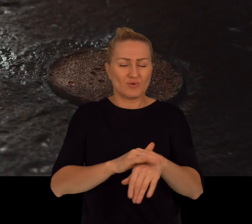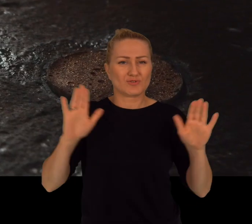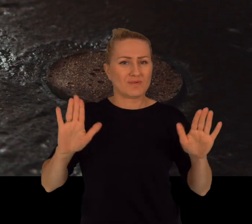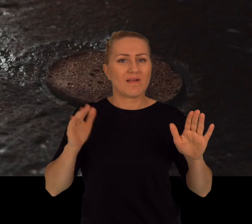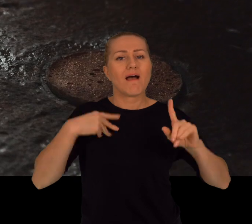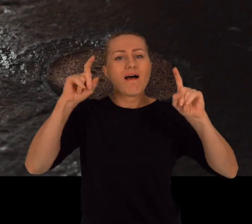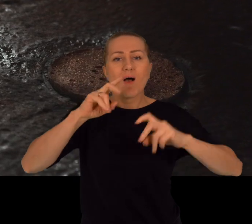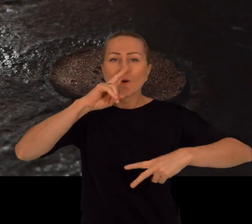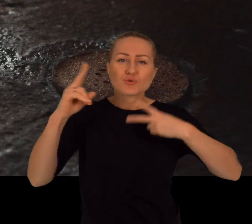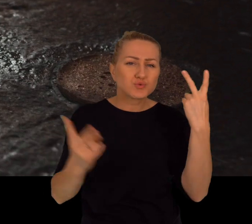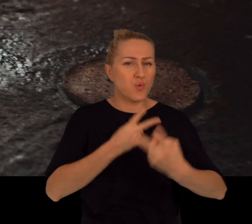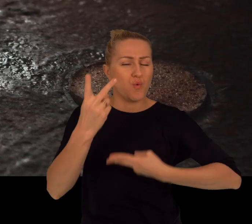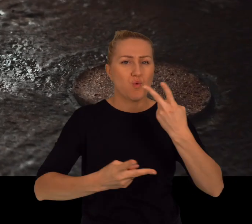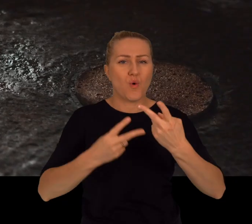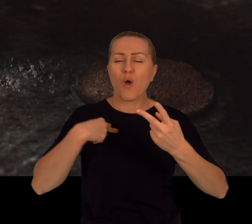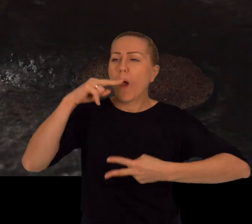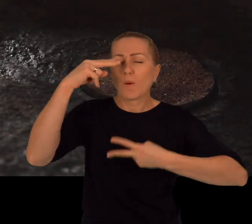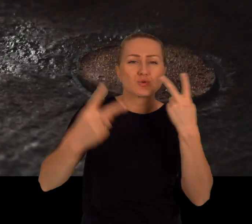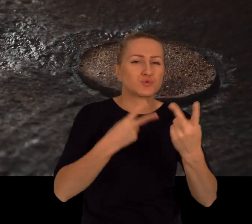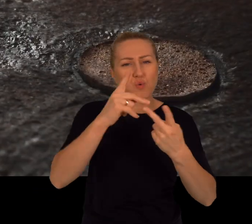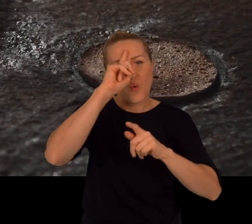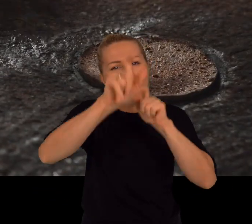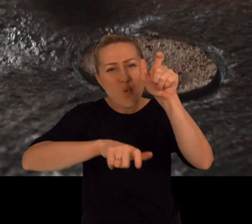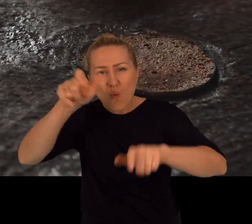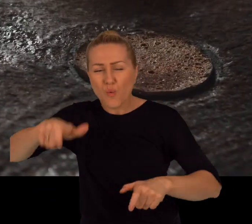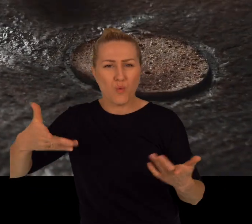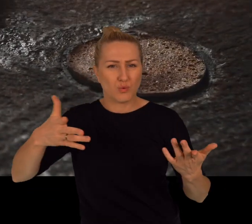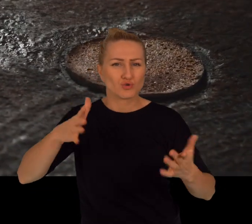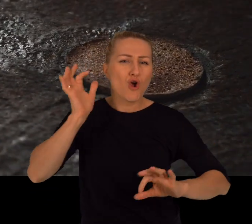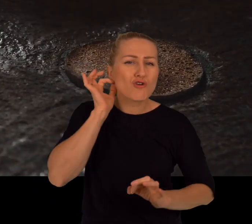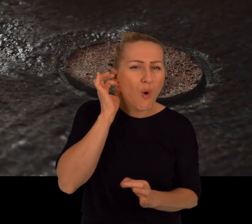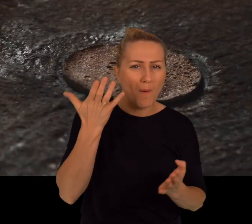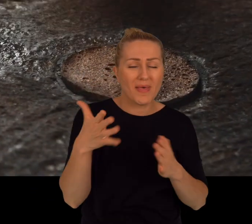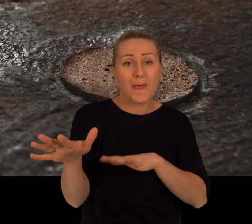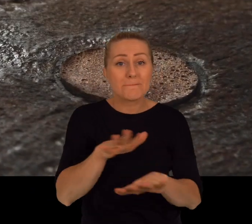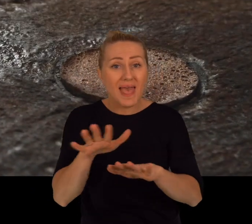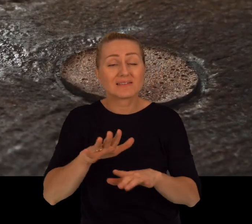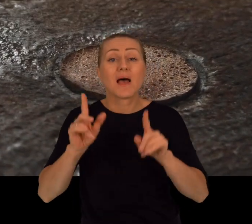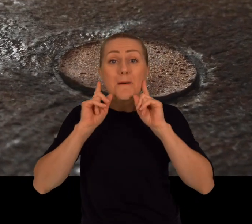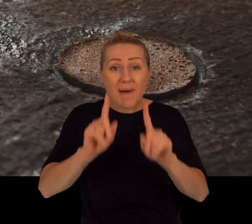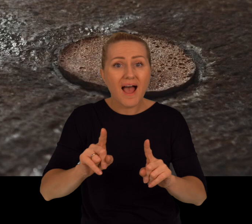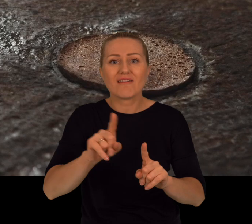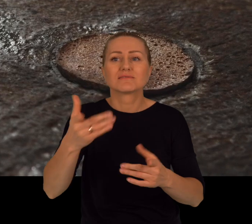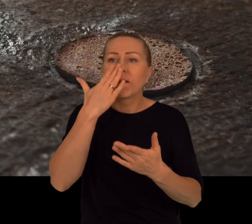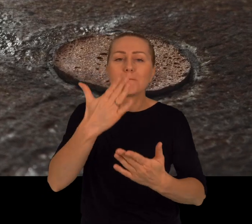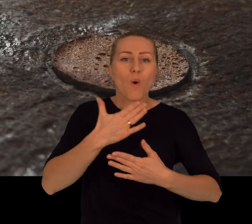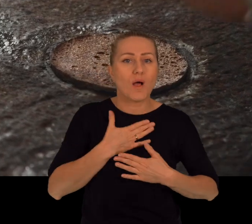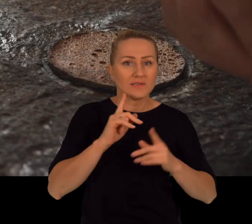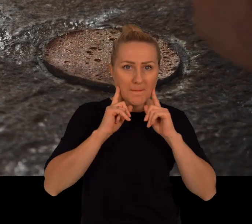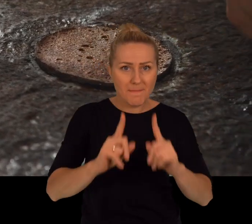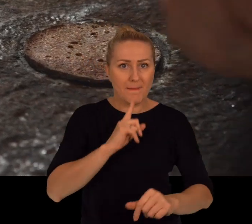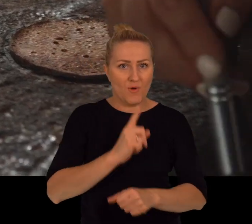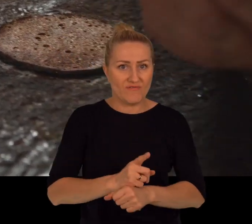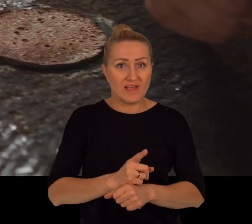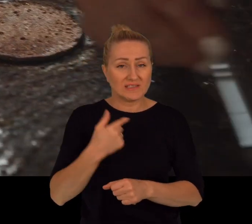poszukiwania. Poszukiwania właśnie ludzi, kobiet, miejsc, które rzeczywiście potwierdzą, czy to,